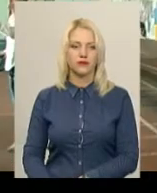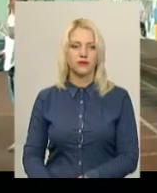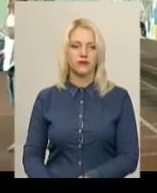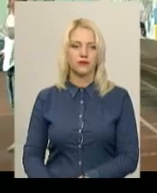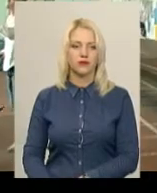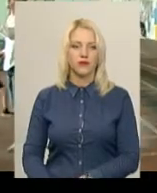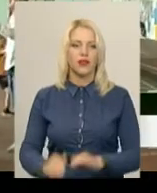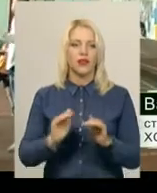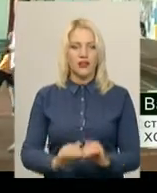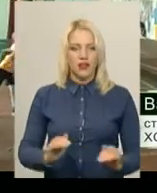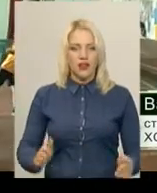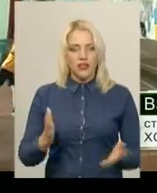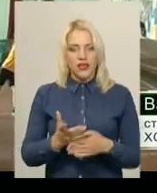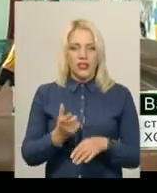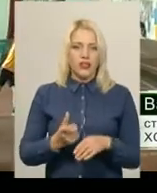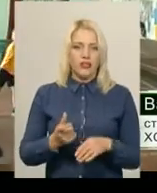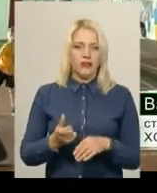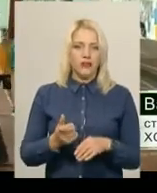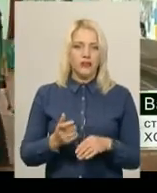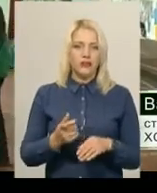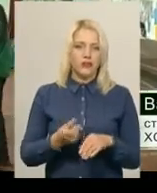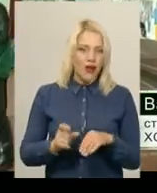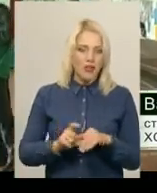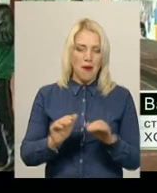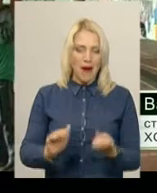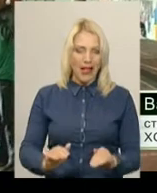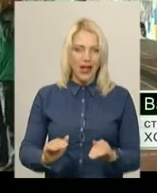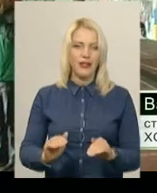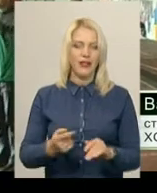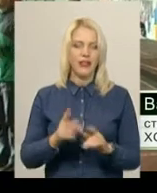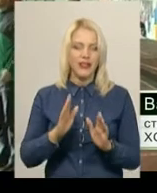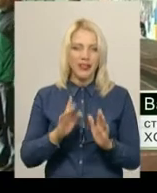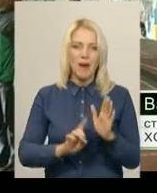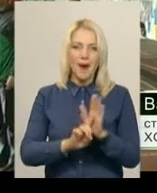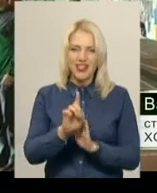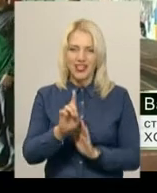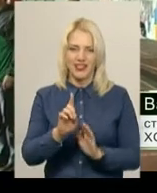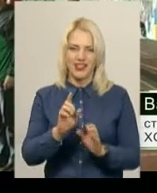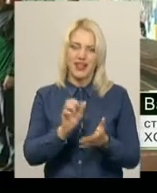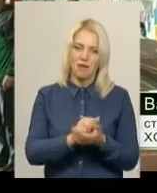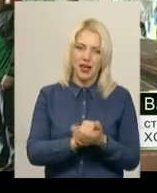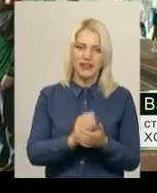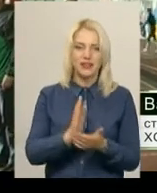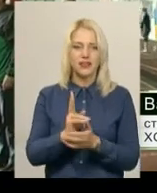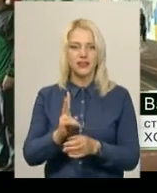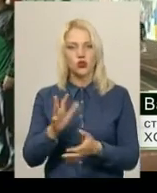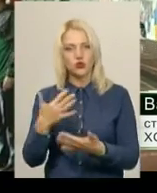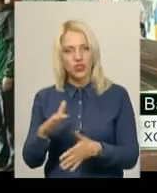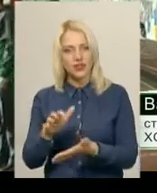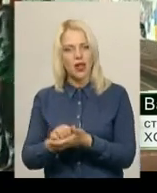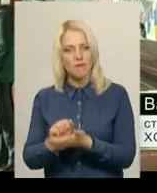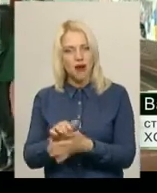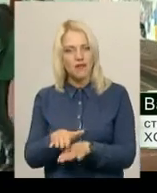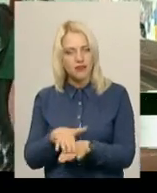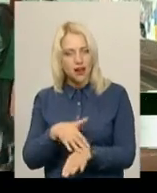Дітки є зовсім маленькі і вони тільки почали займатися. Є діти, які вже займаються певний час.